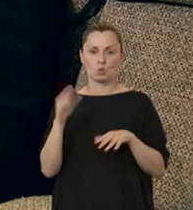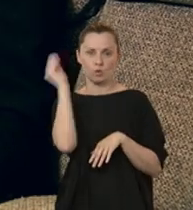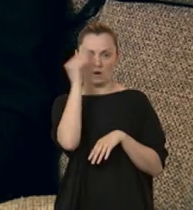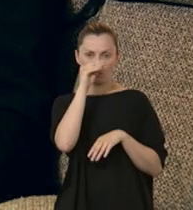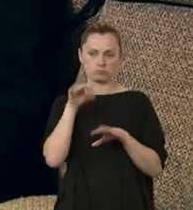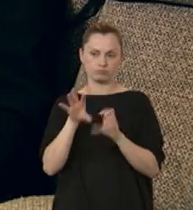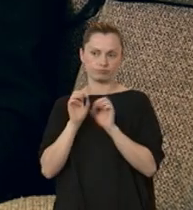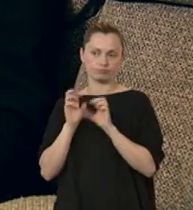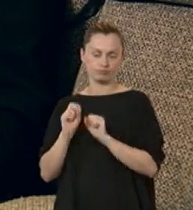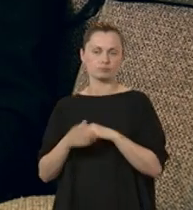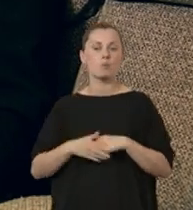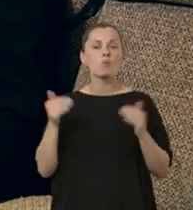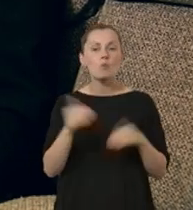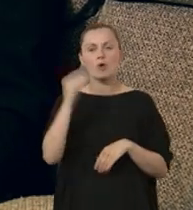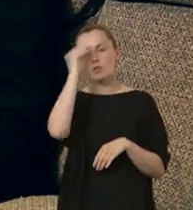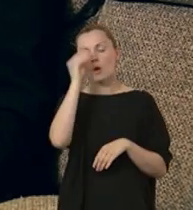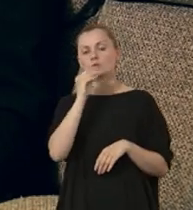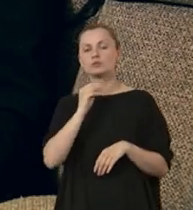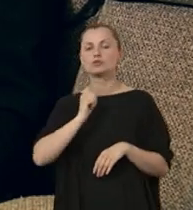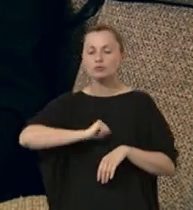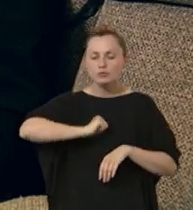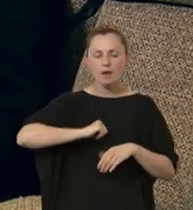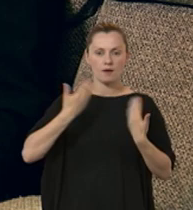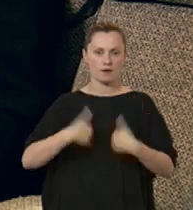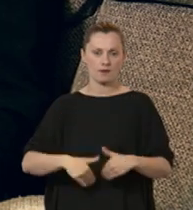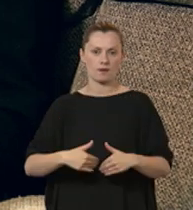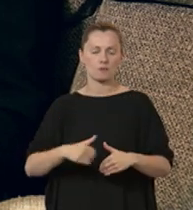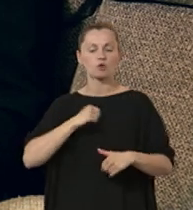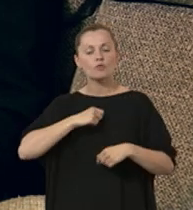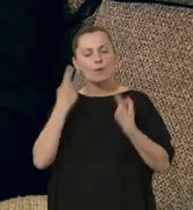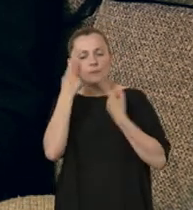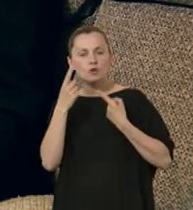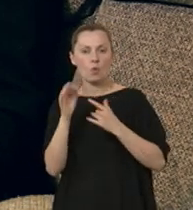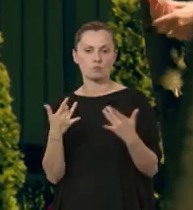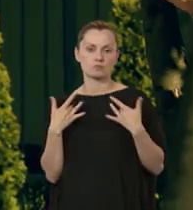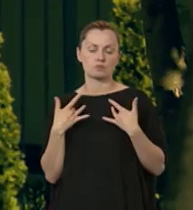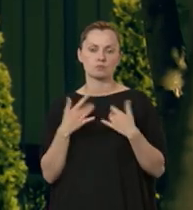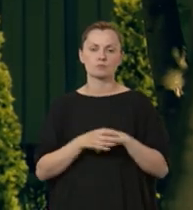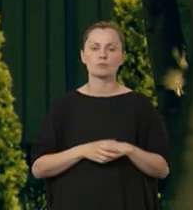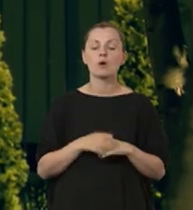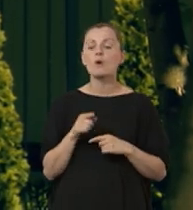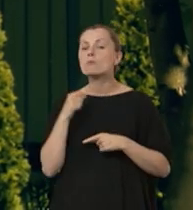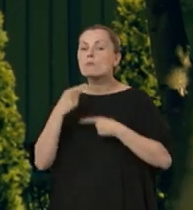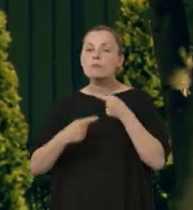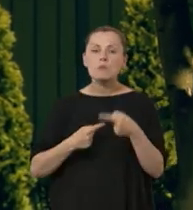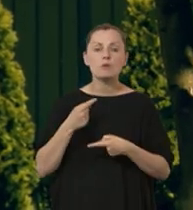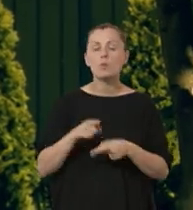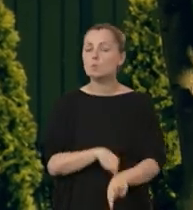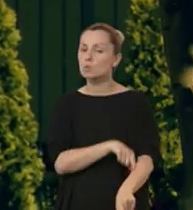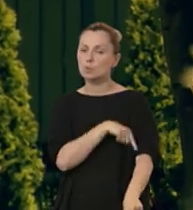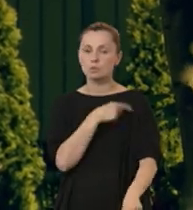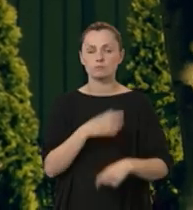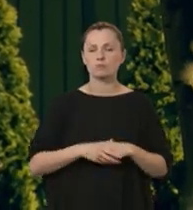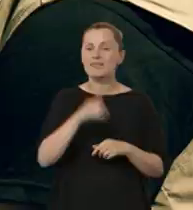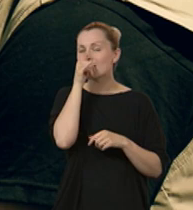nauczyć po prostu. Nauczyć się samego siebie, swojego podejścia do życia. Jest to proces, który jest